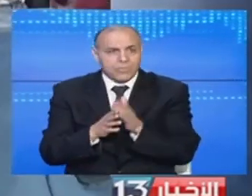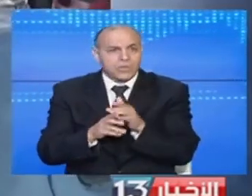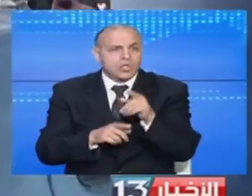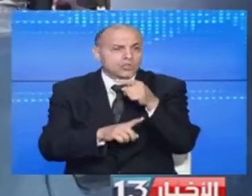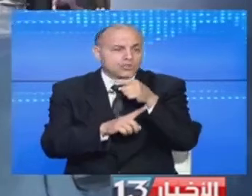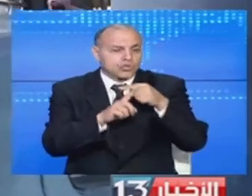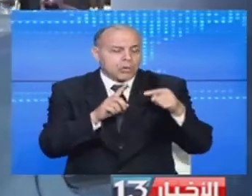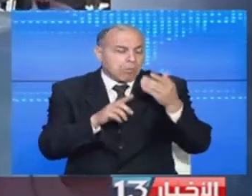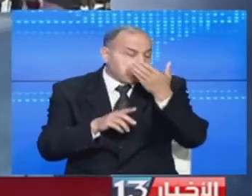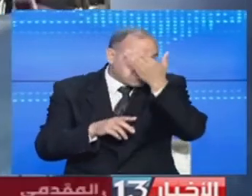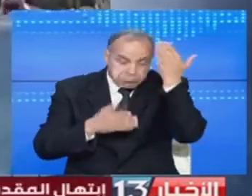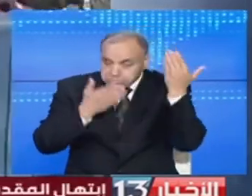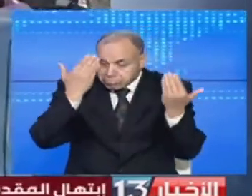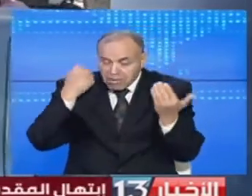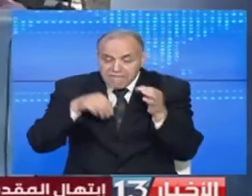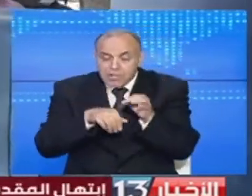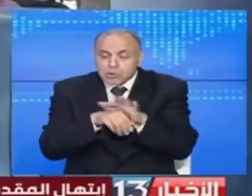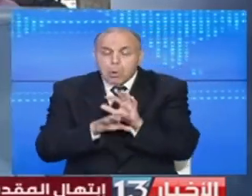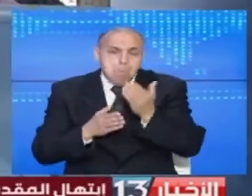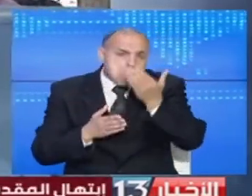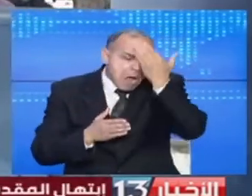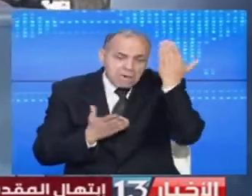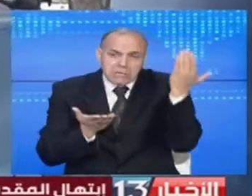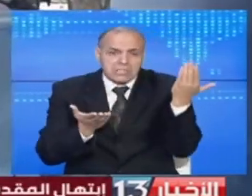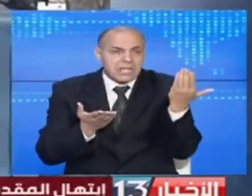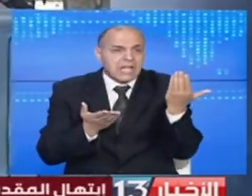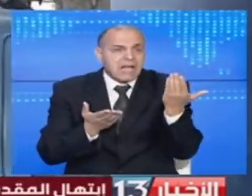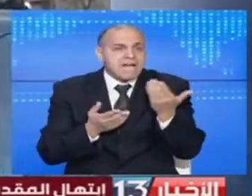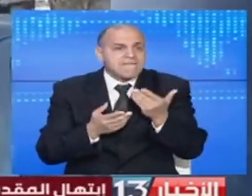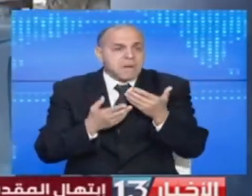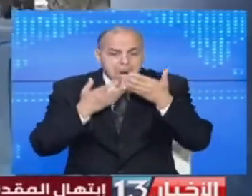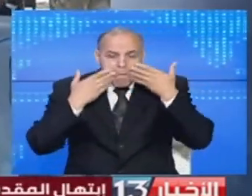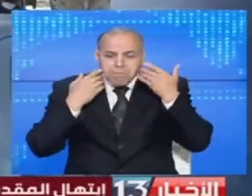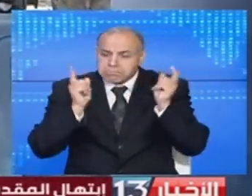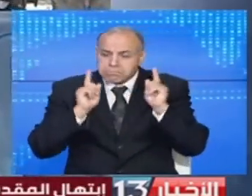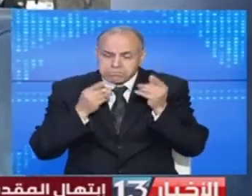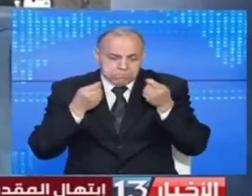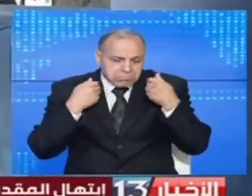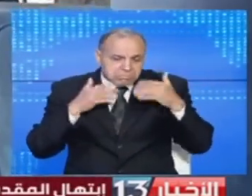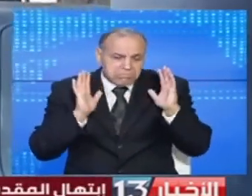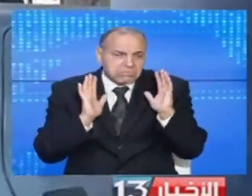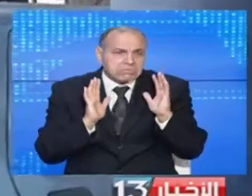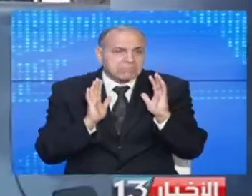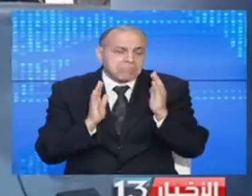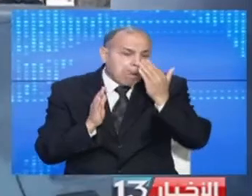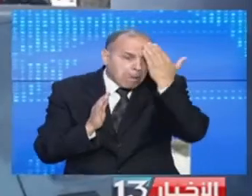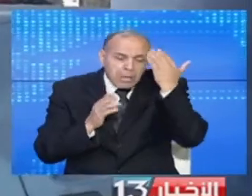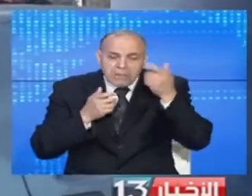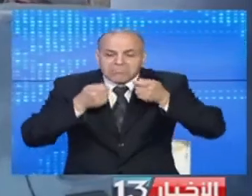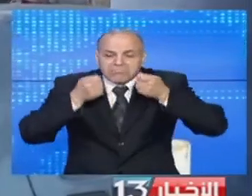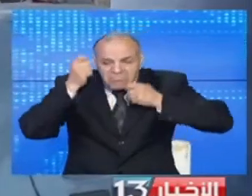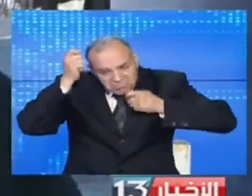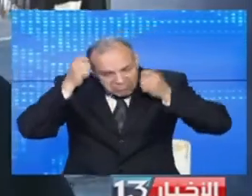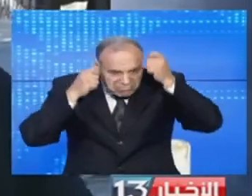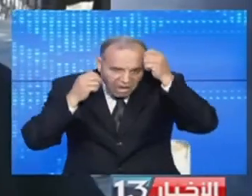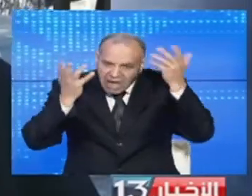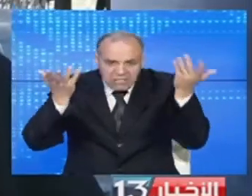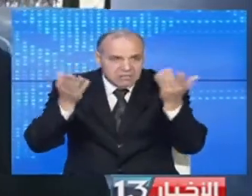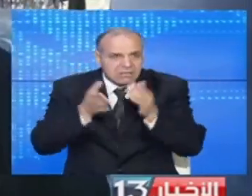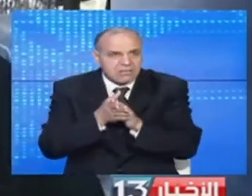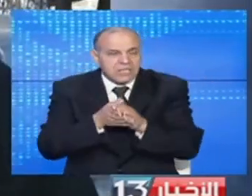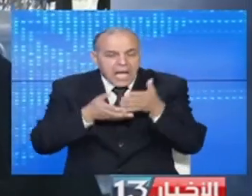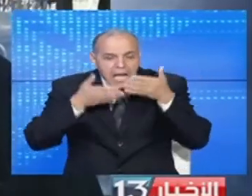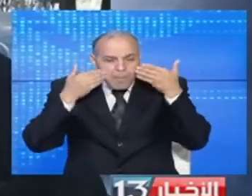العبيد قاعدة مهيش واعية مهيش عارف الفيروس شنو هو فمع باجت قاعدة تلبس الوابط كيك تزينا فمتعرش حتى كيف تتسعم البابات اسم